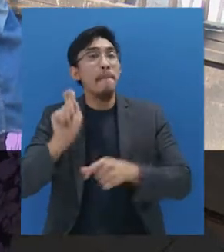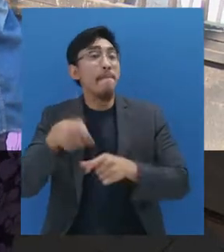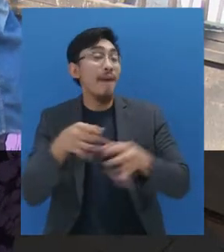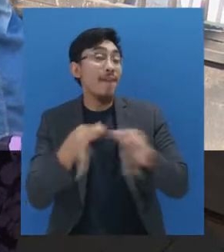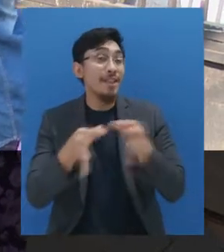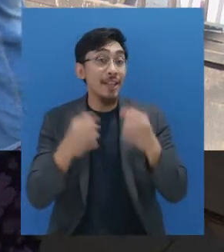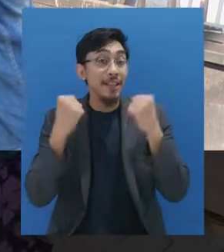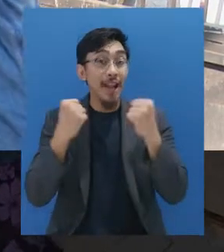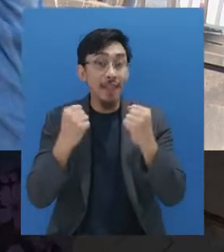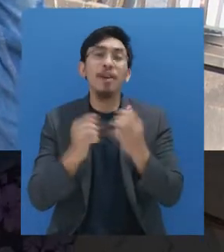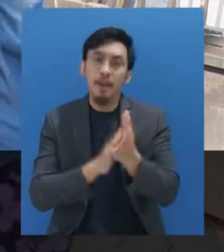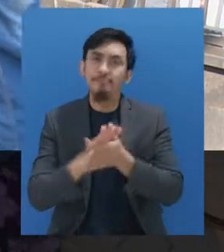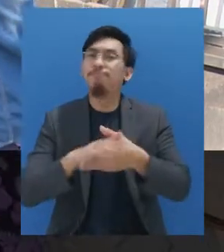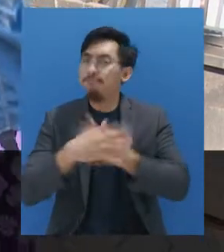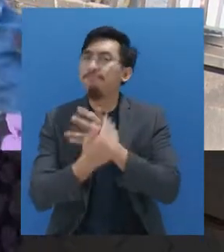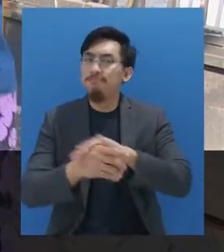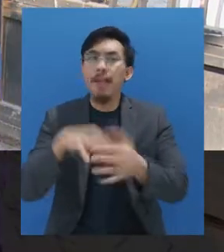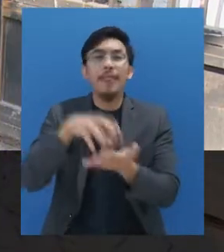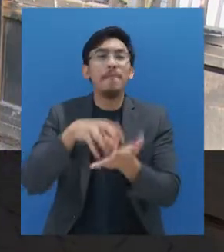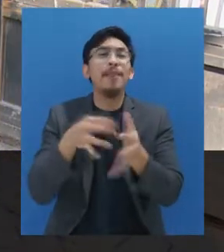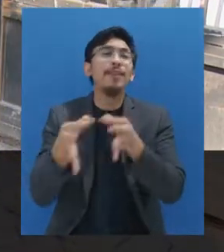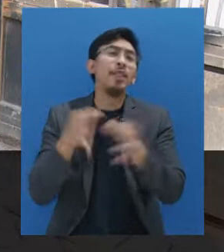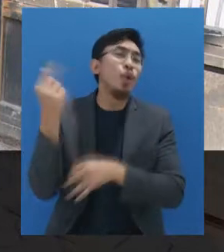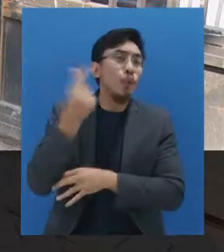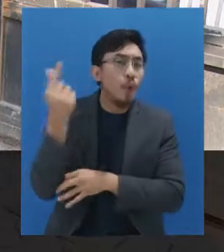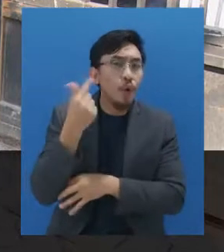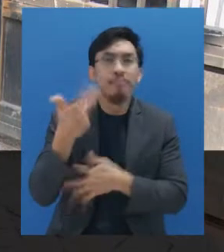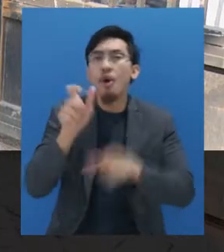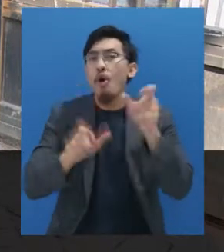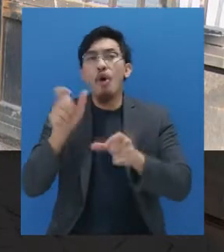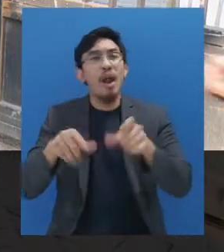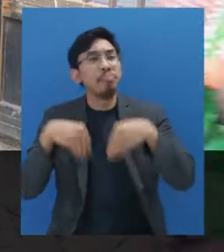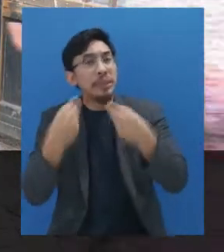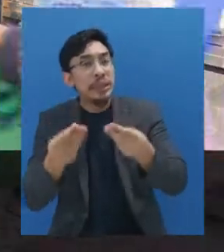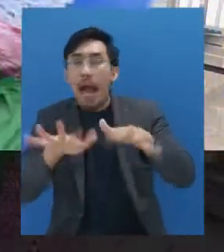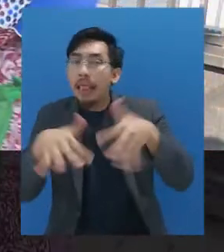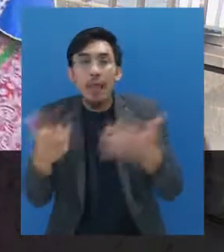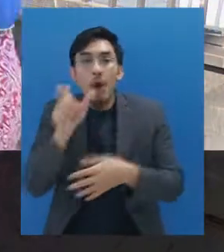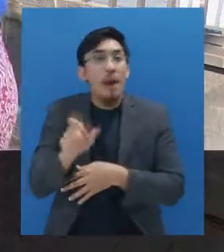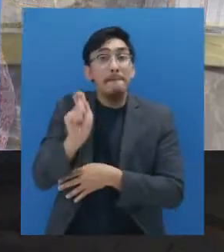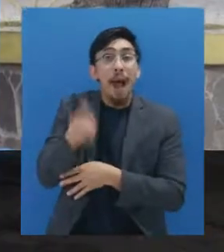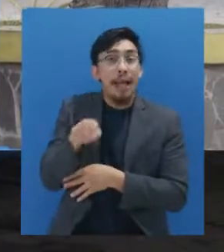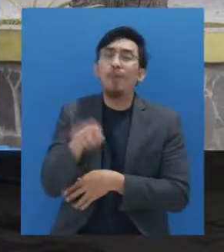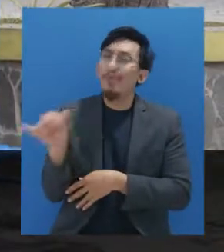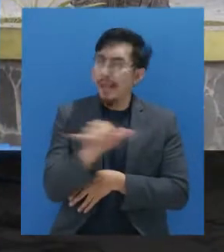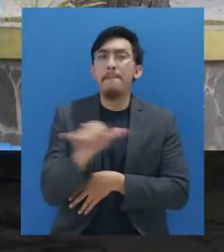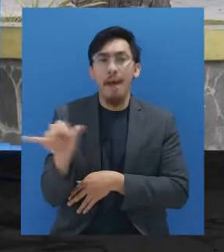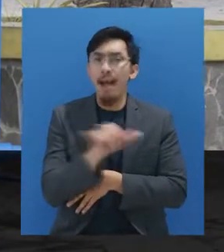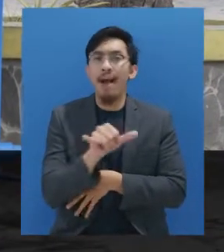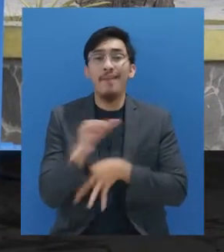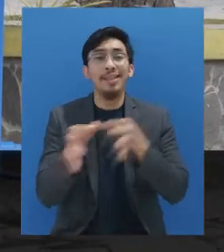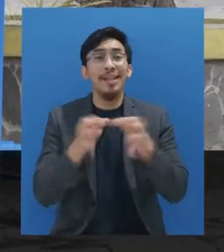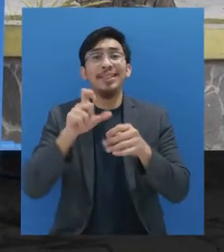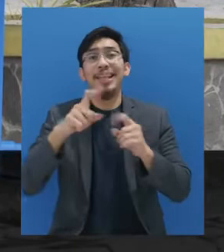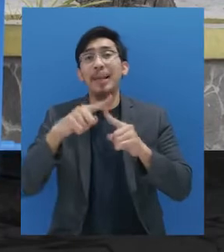para pengguna fasilitas kesehatan dan fasilitas umum, baik pemberi maupun pengguna layanan ya. Dengan demikian,